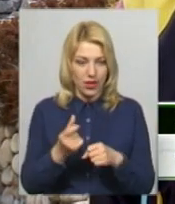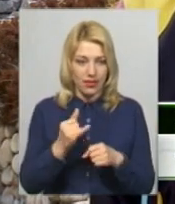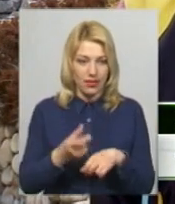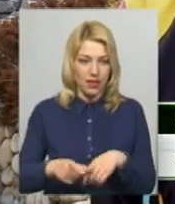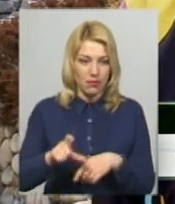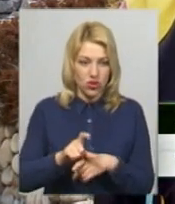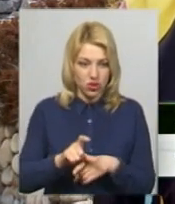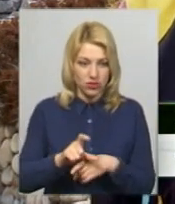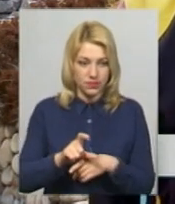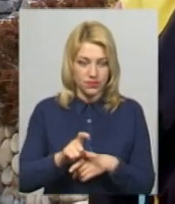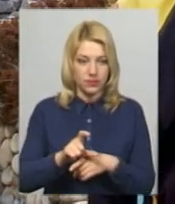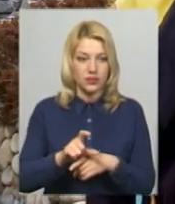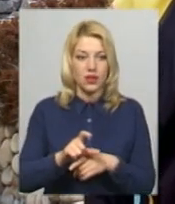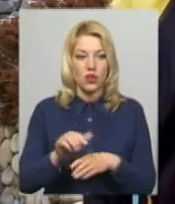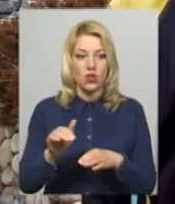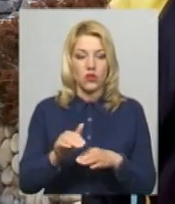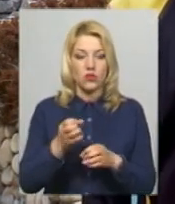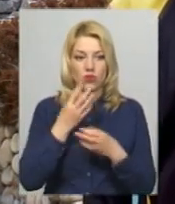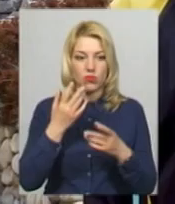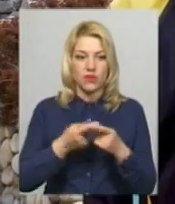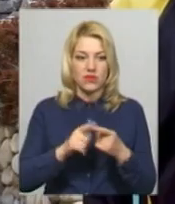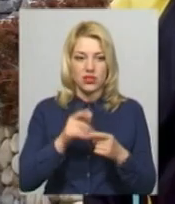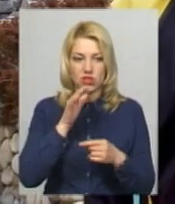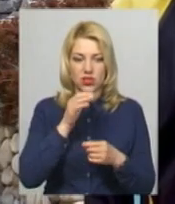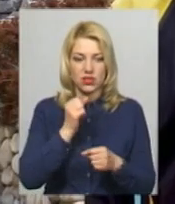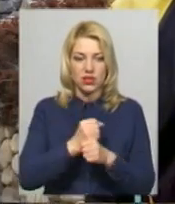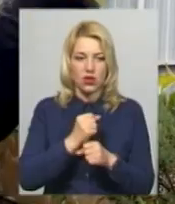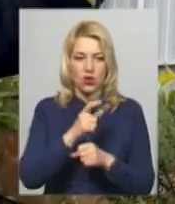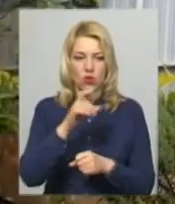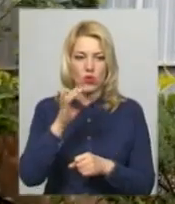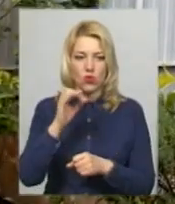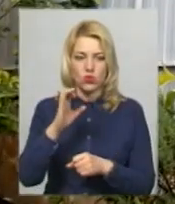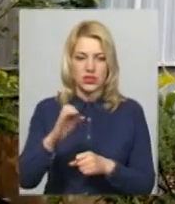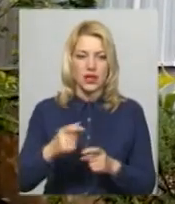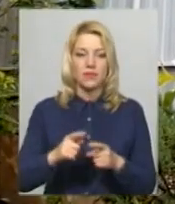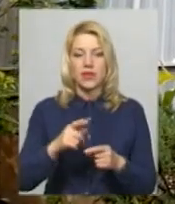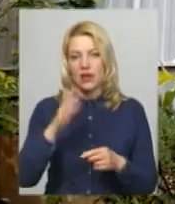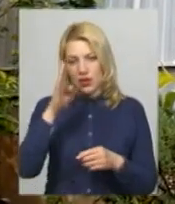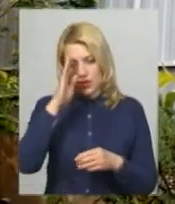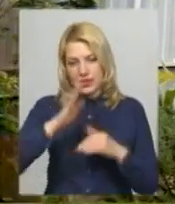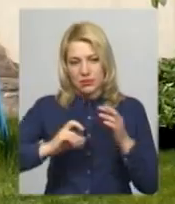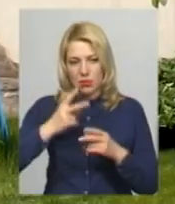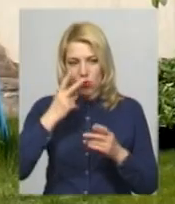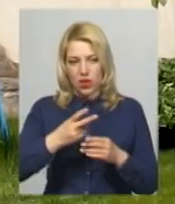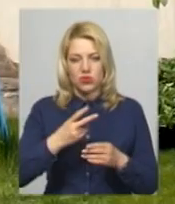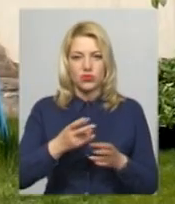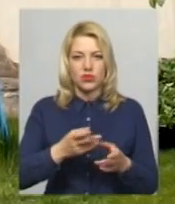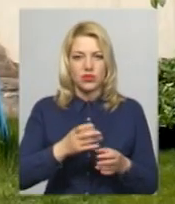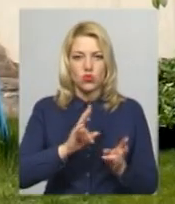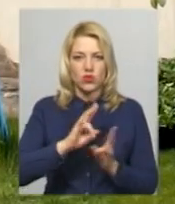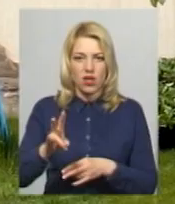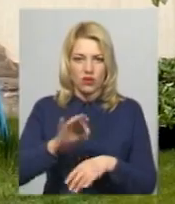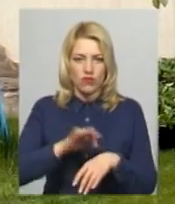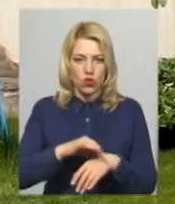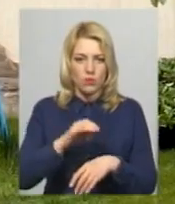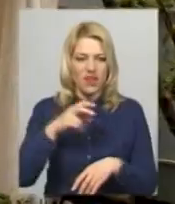добре в цей час діє препарат такий як хорос. Садівник показує уражені хворобами вишневі дерева. За його словами,